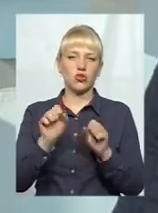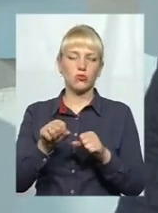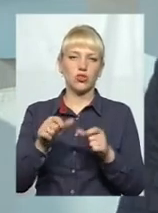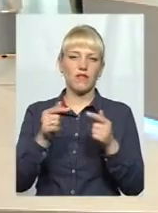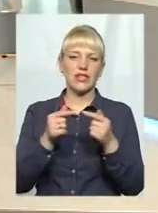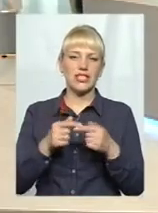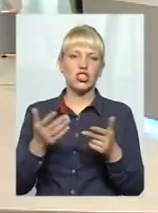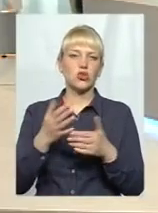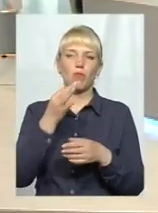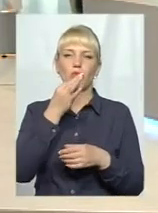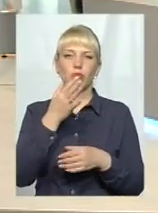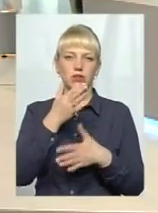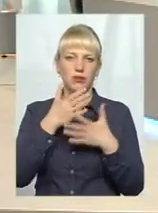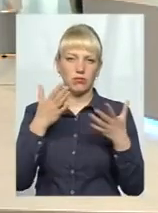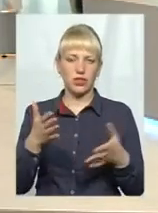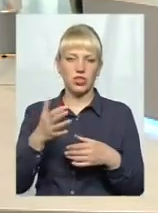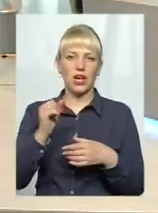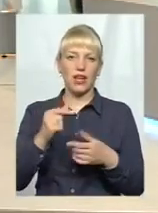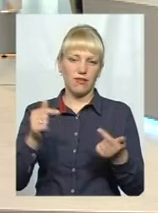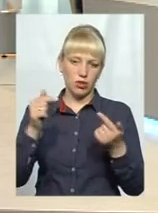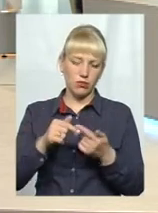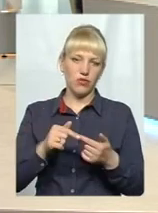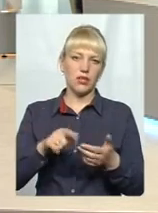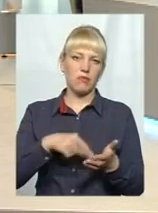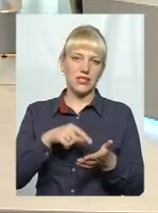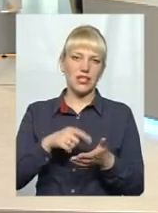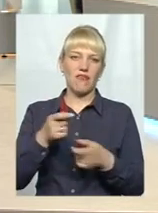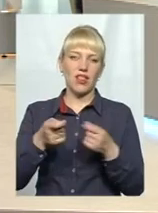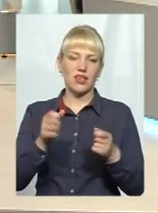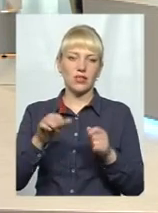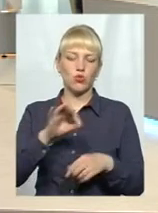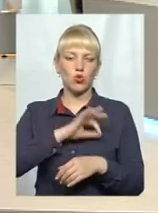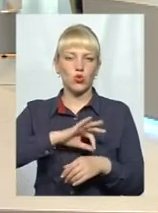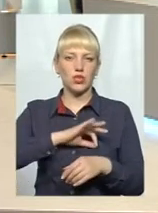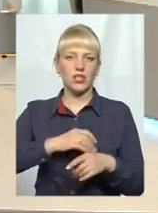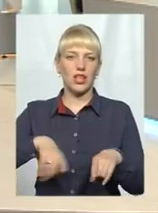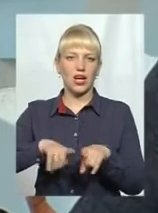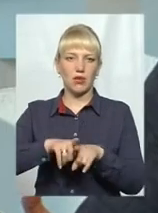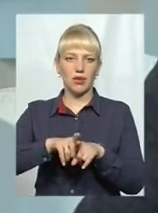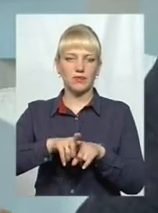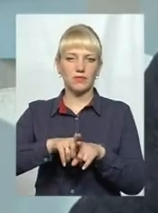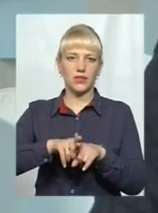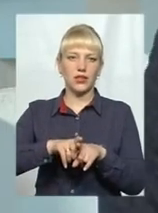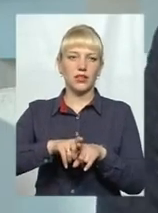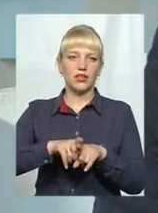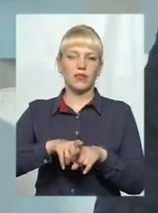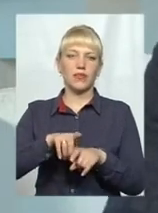що їм більше подобається. Відповідно, міська влада зможе собі користуватися волевиявленням громадян, як вони